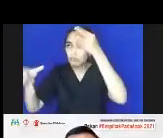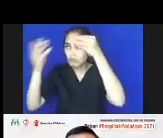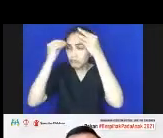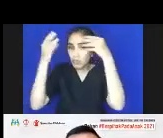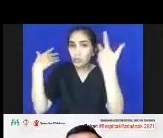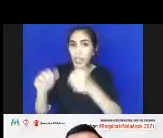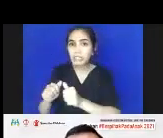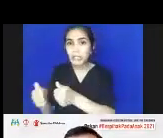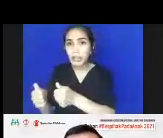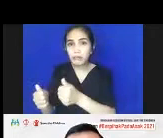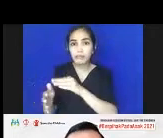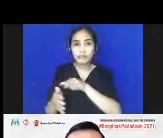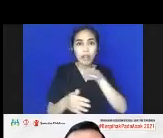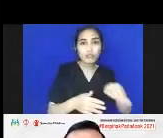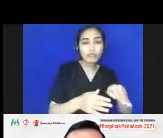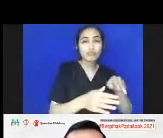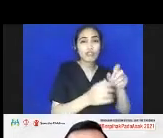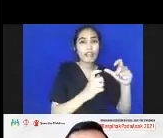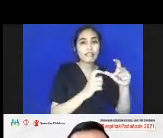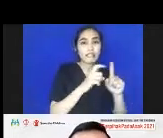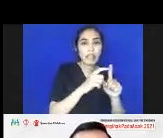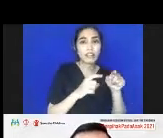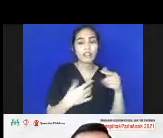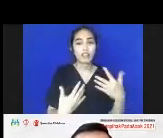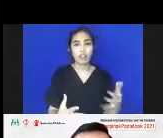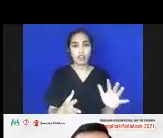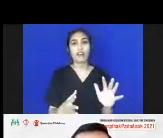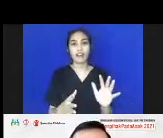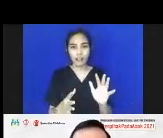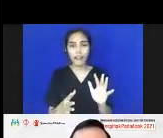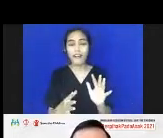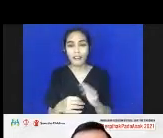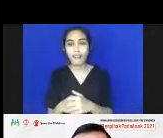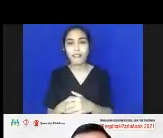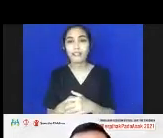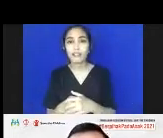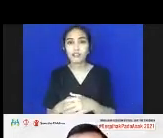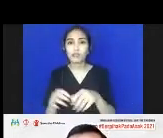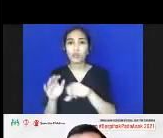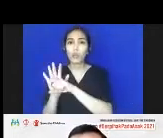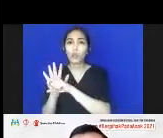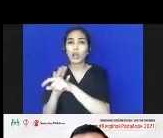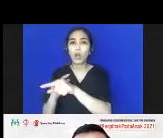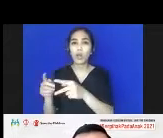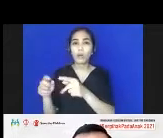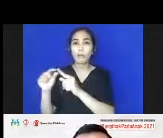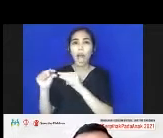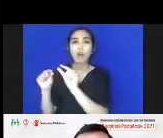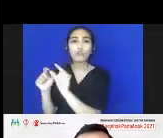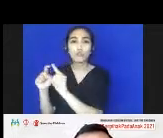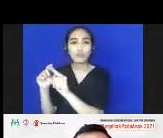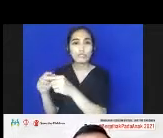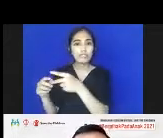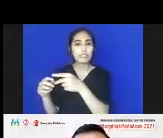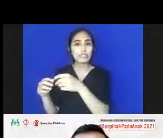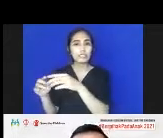apai. Mutu pendidikan bisa kita tingkatkan. Angka buta aksara muda pada anak-anak yang putus sekolah